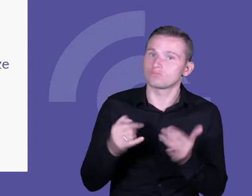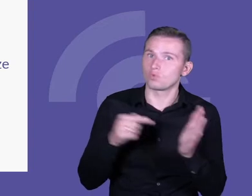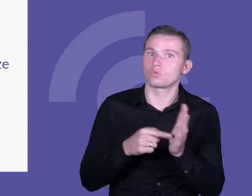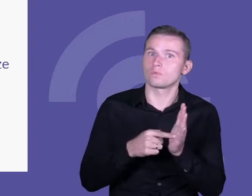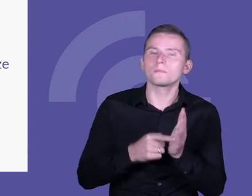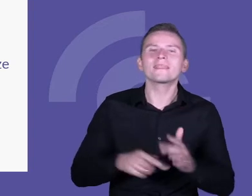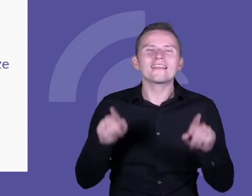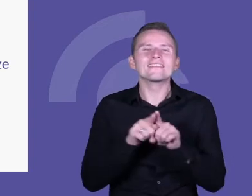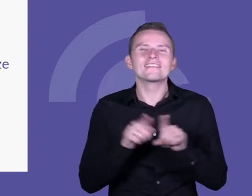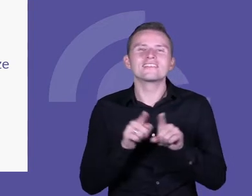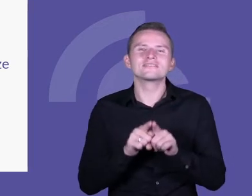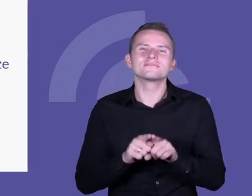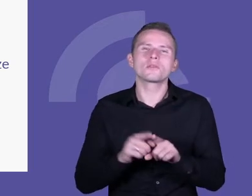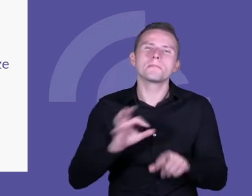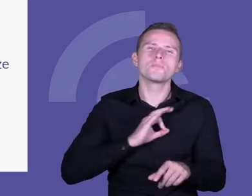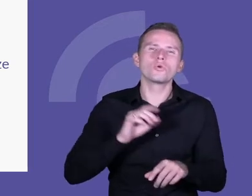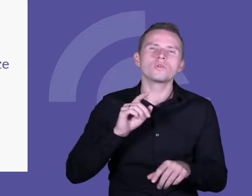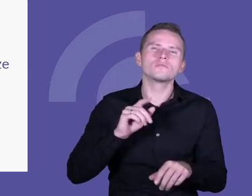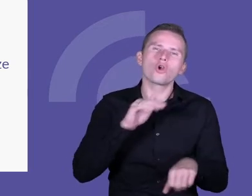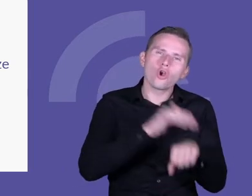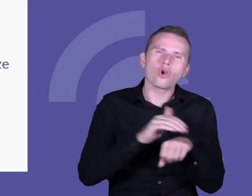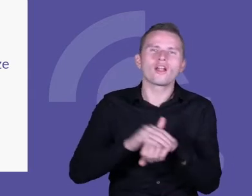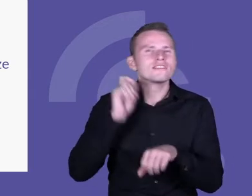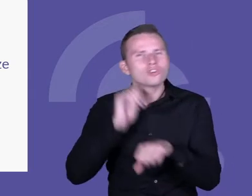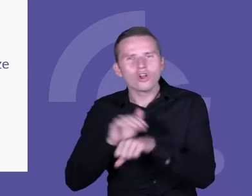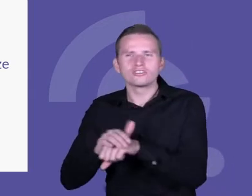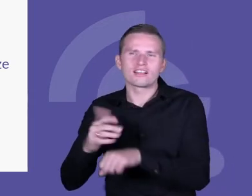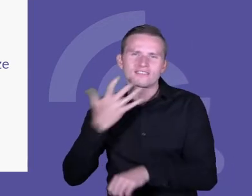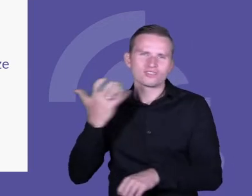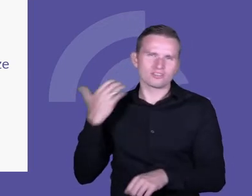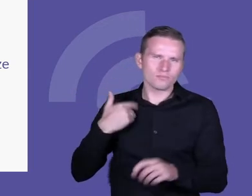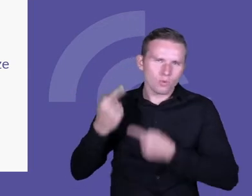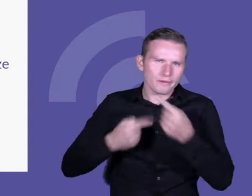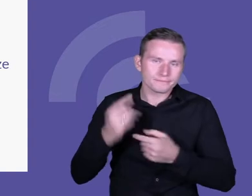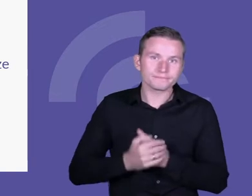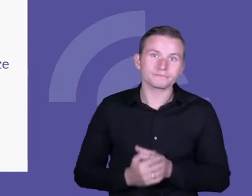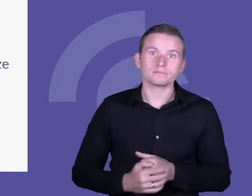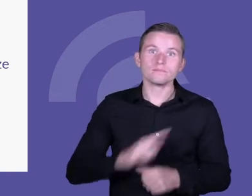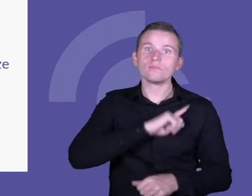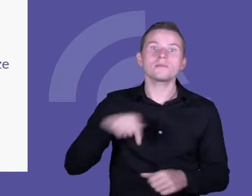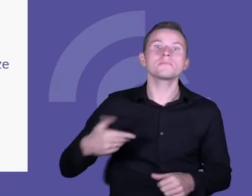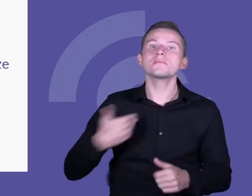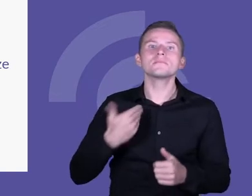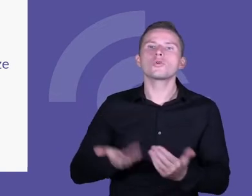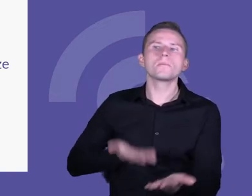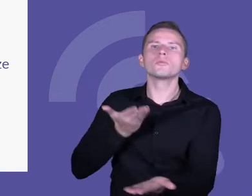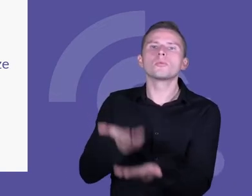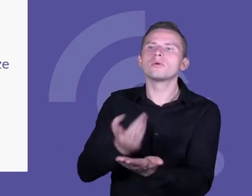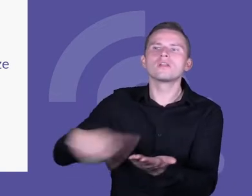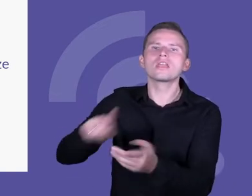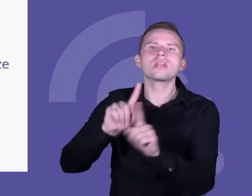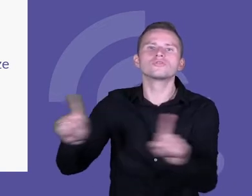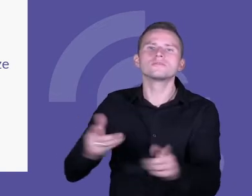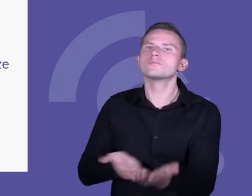mówili moje koleżanki i koledzy podczas poprzednich sesji, jedną z rzeczy, które zaproponowaliśmy nauczycielom na samym